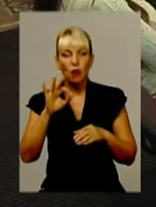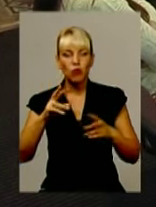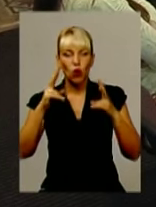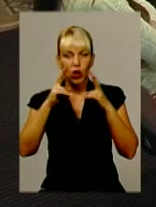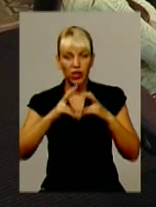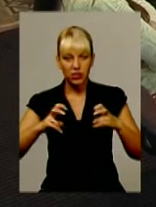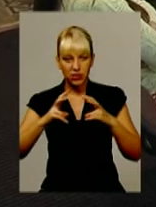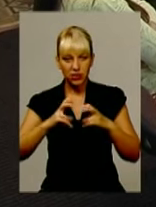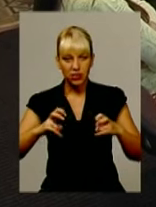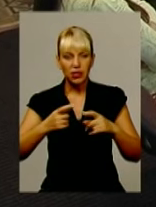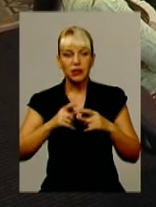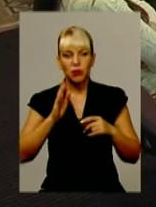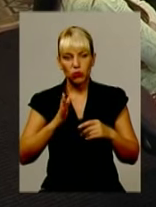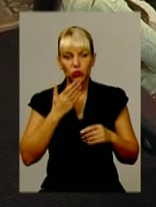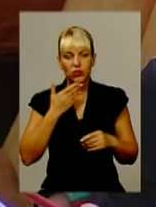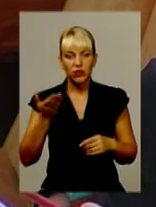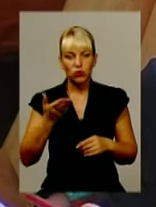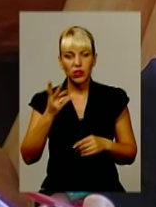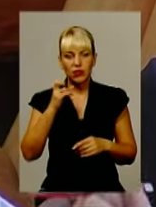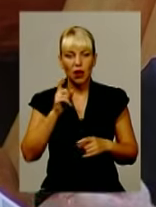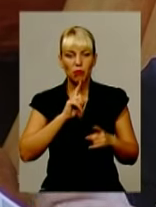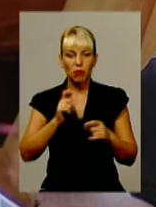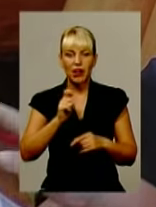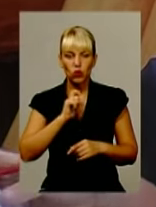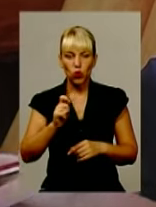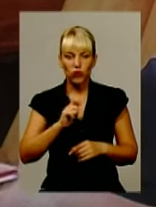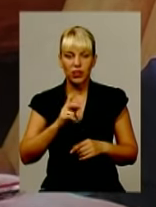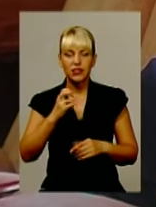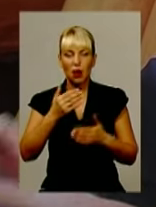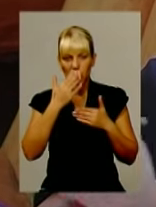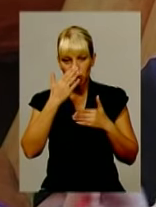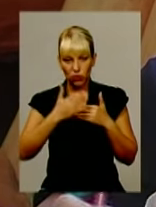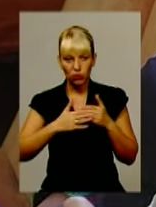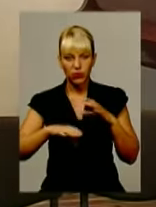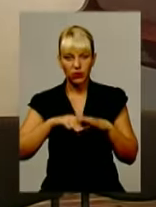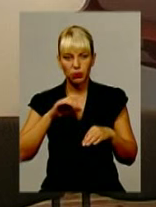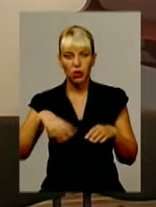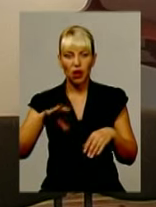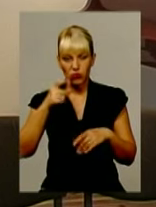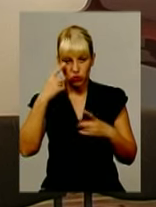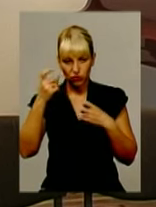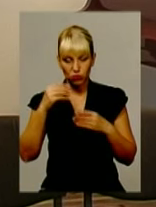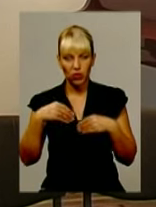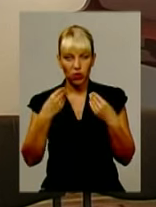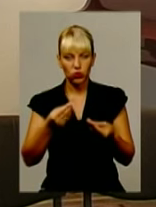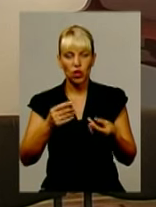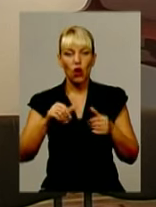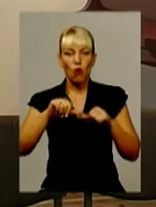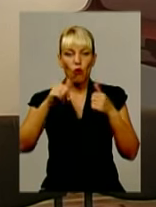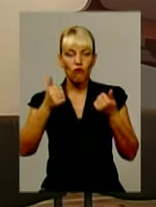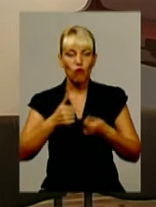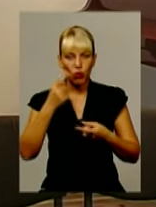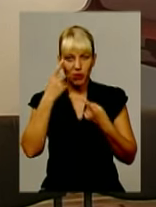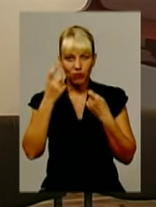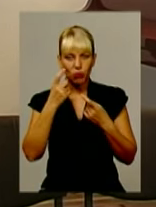організації обов'язково прозвітують на прес-конференціях напередодні виборів. Усю інформацію нададуть у формі інфографіки та